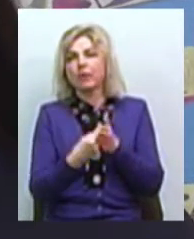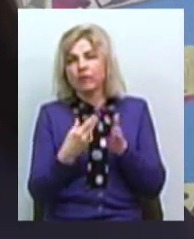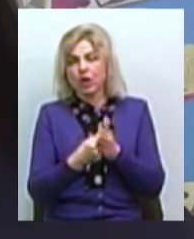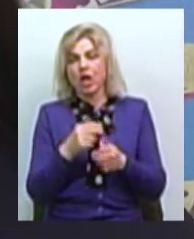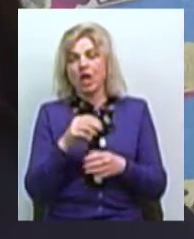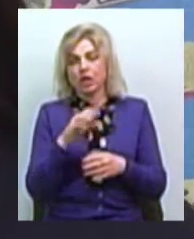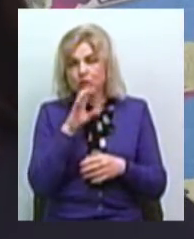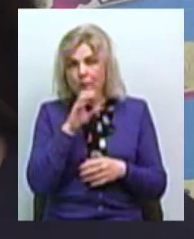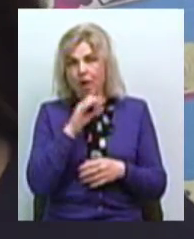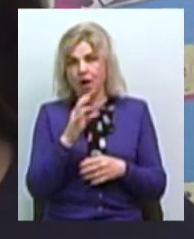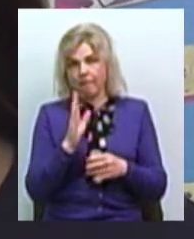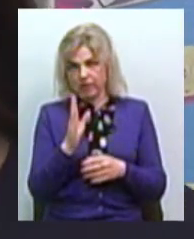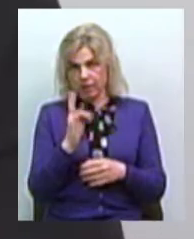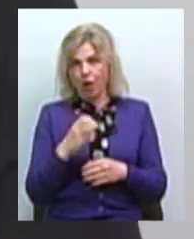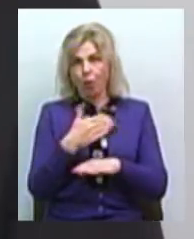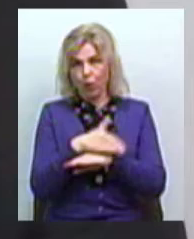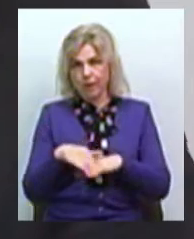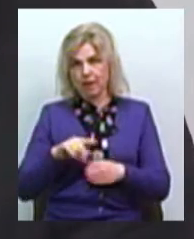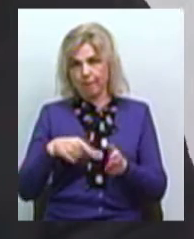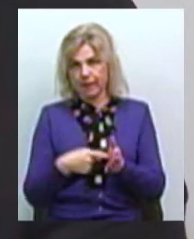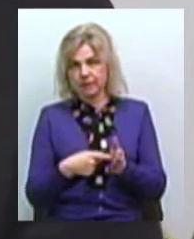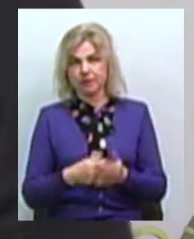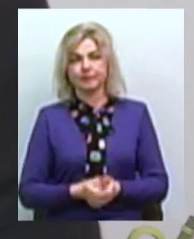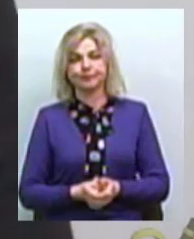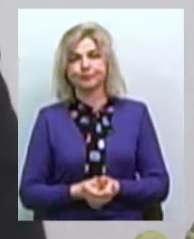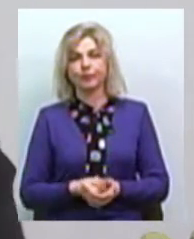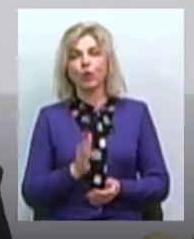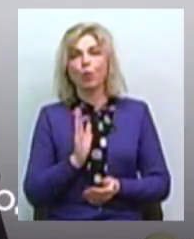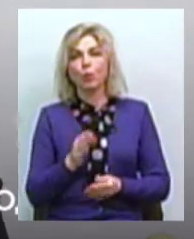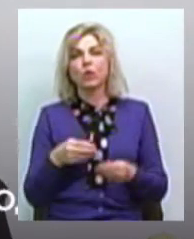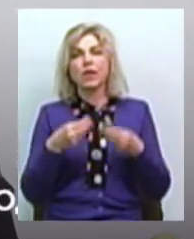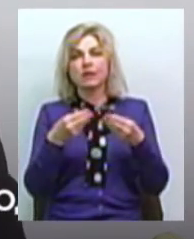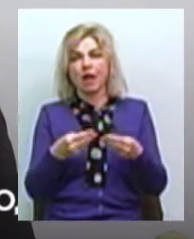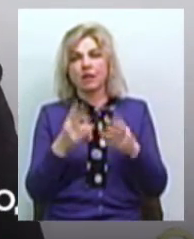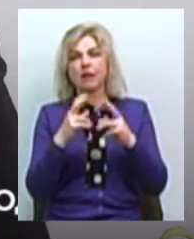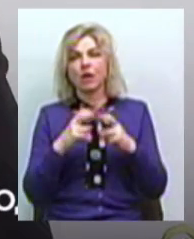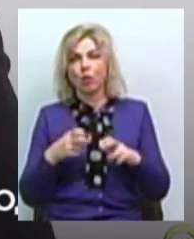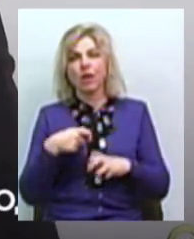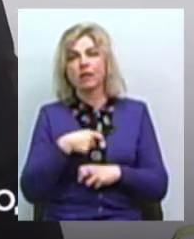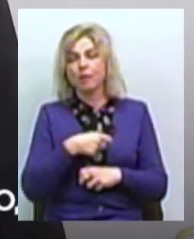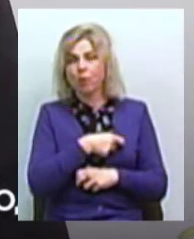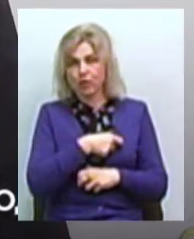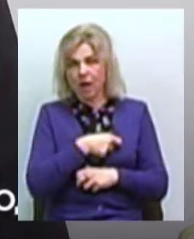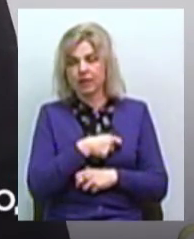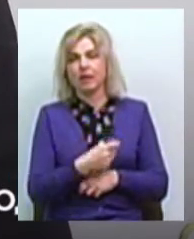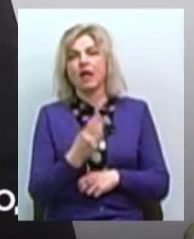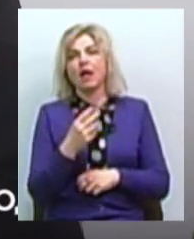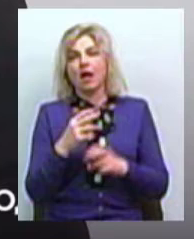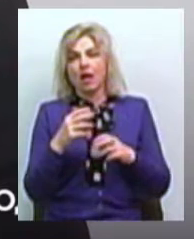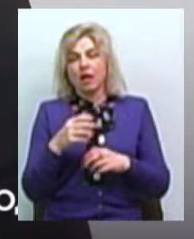багато з кліпсами, дуже мало нестерилізованих. Буде надано на розгляд депутата Миколаївської міської ради три програми.